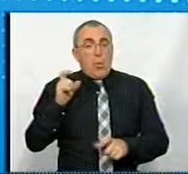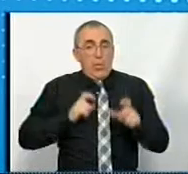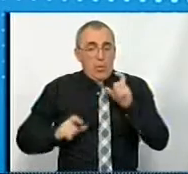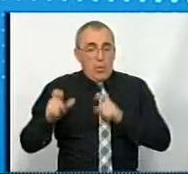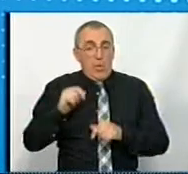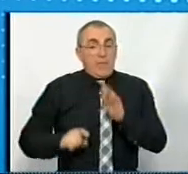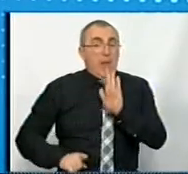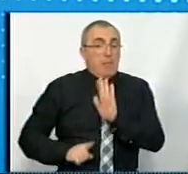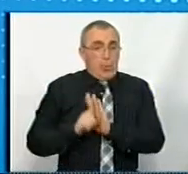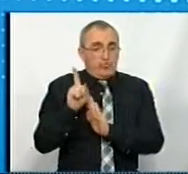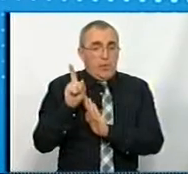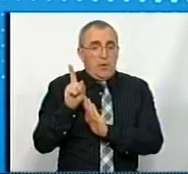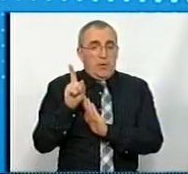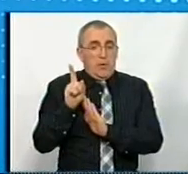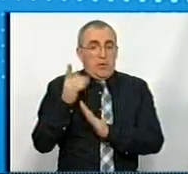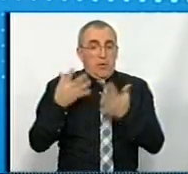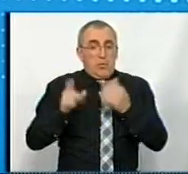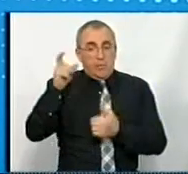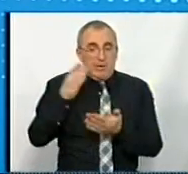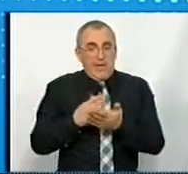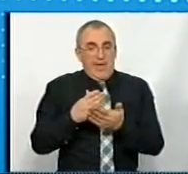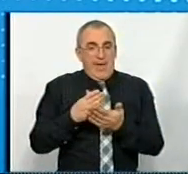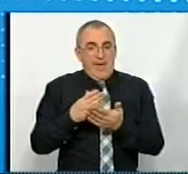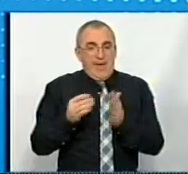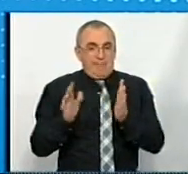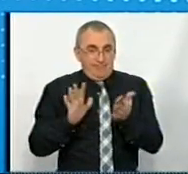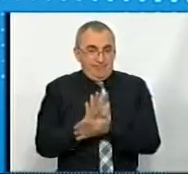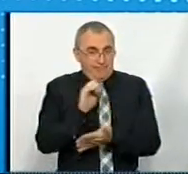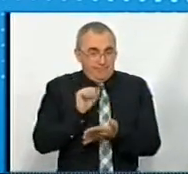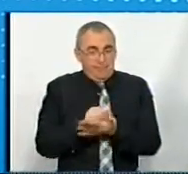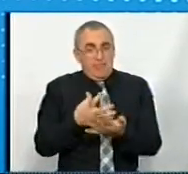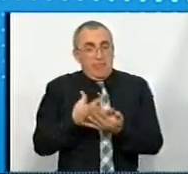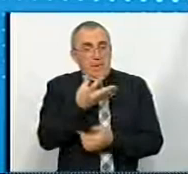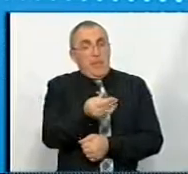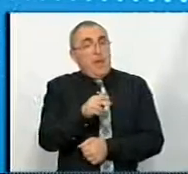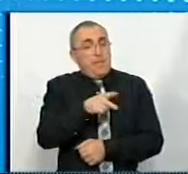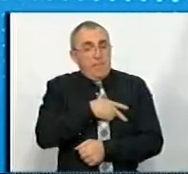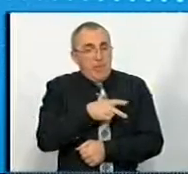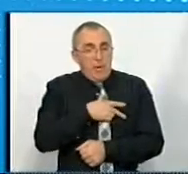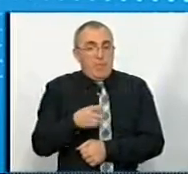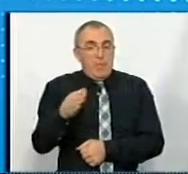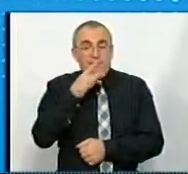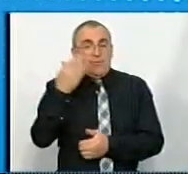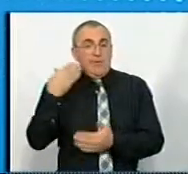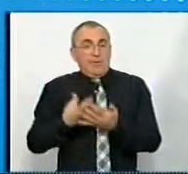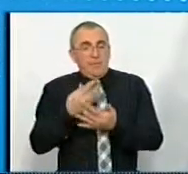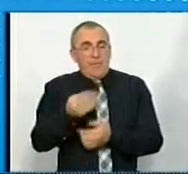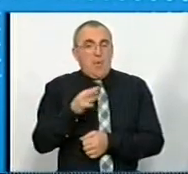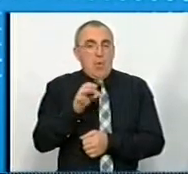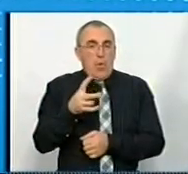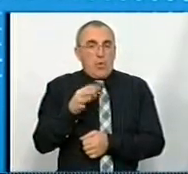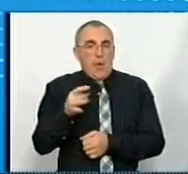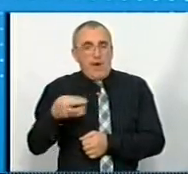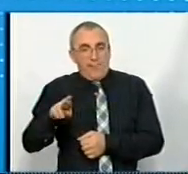особливо на початку, тобто якщо у людини є стаття, ми намагалися виплачувати премію, так як ми всій час платили за монографію,